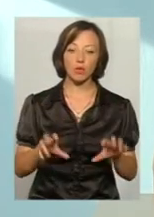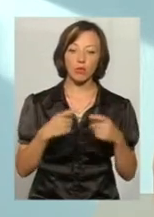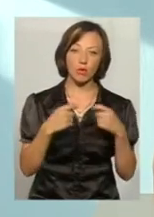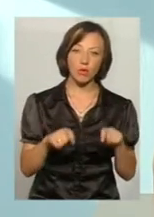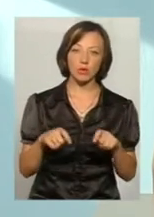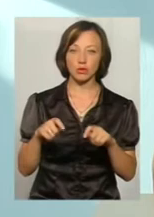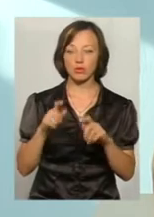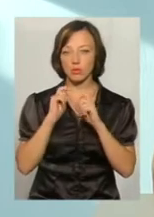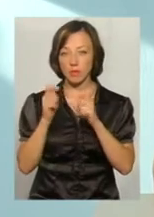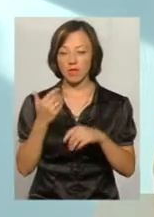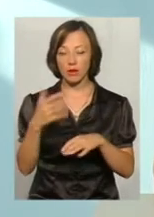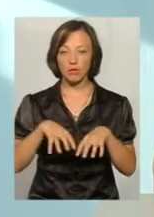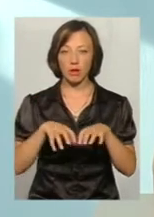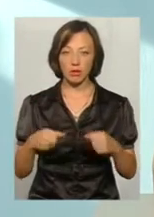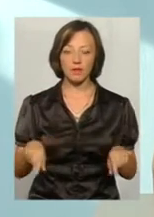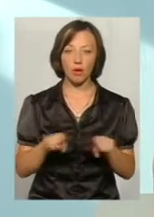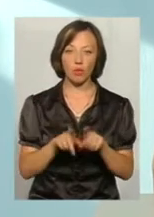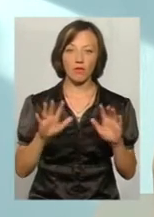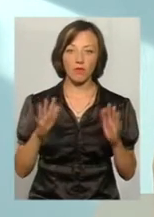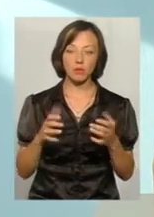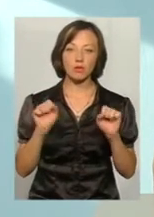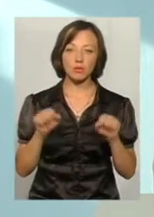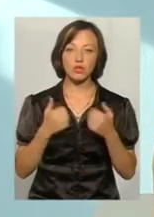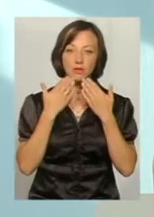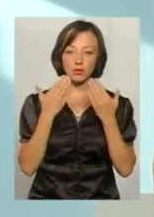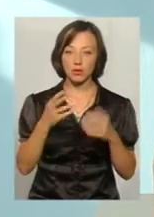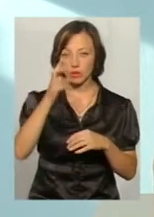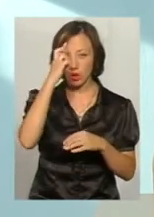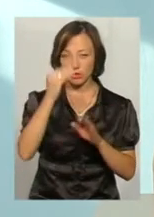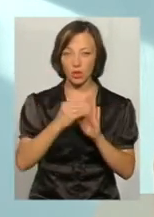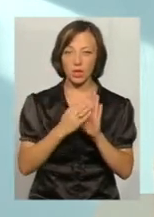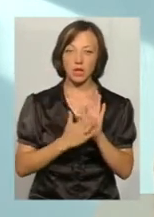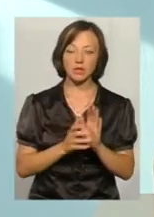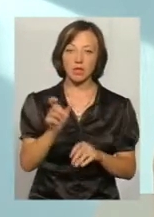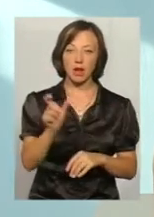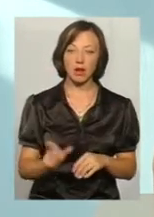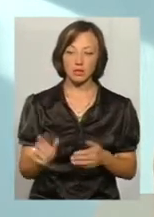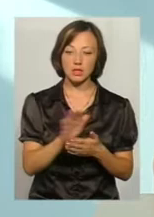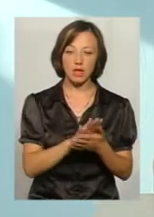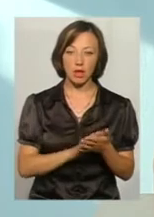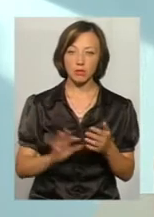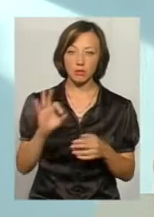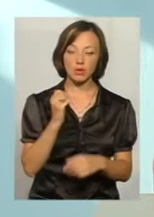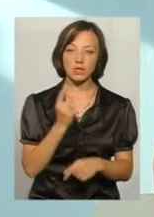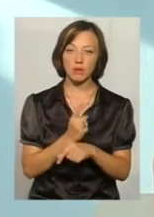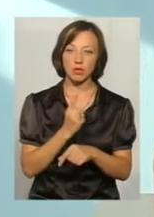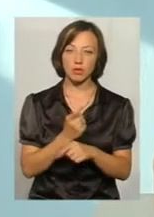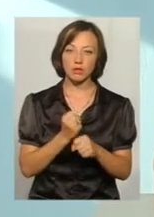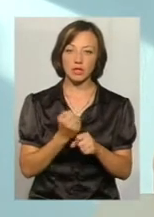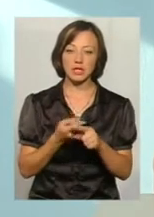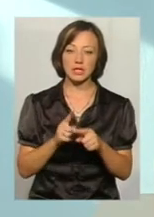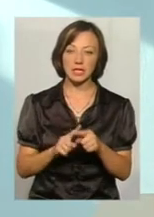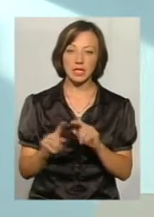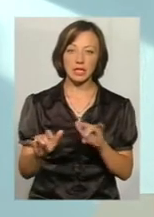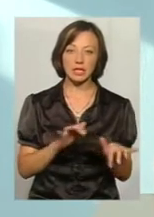вашого майна, ви в такому випадку можете звернутися до державного реєстратора із заявою про заборону вчинення реєстраційних